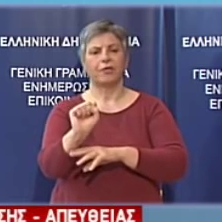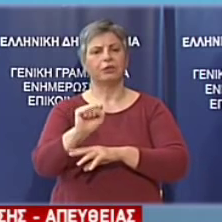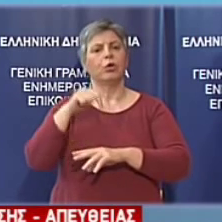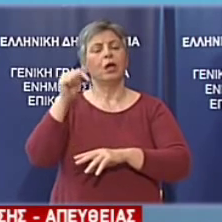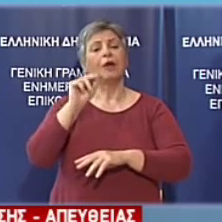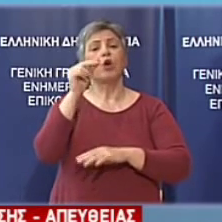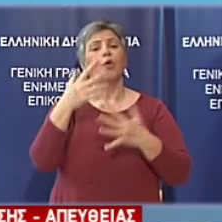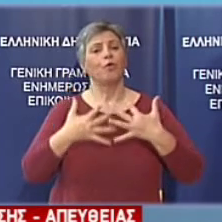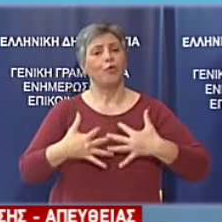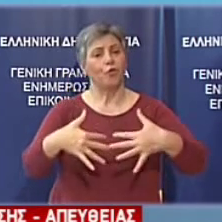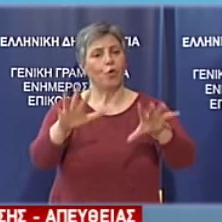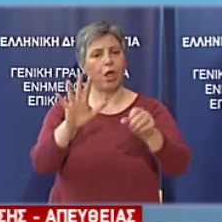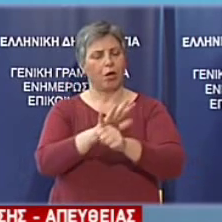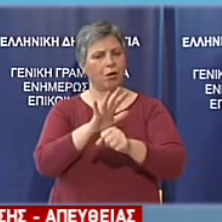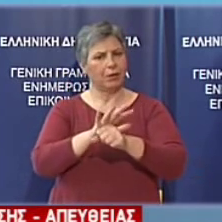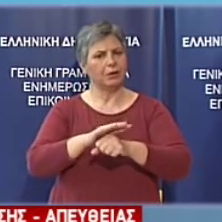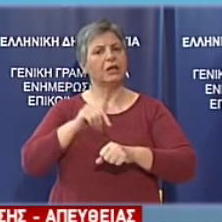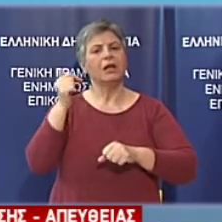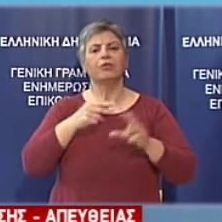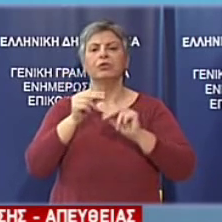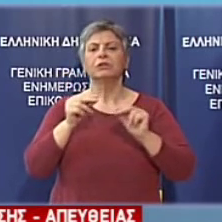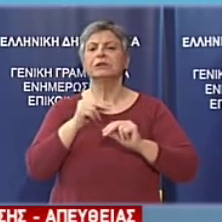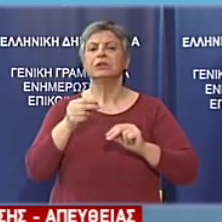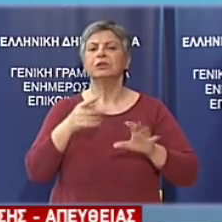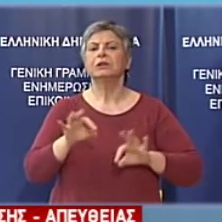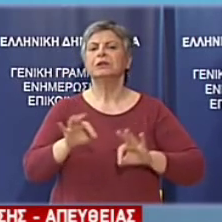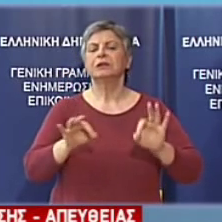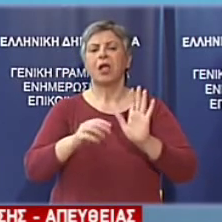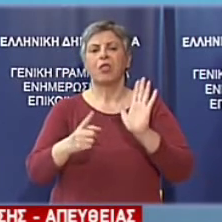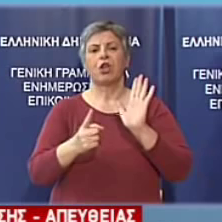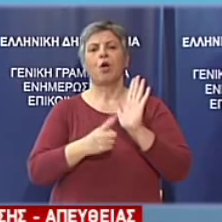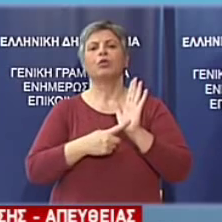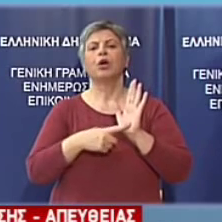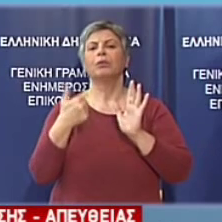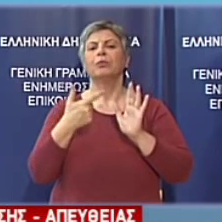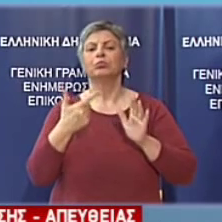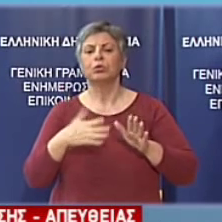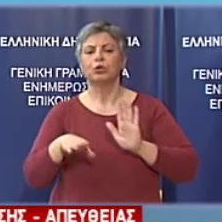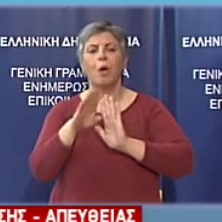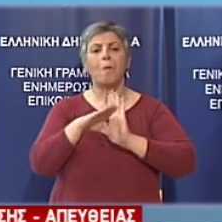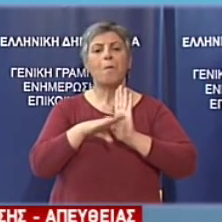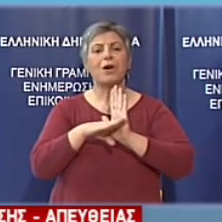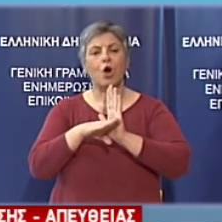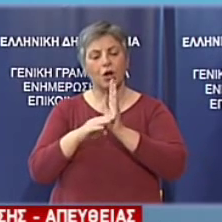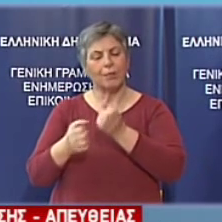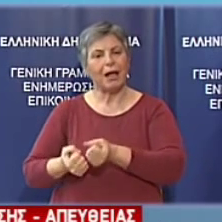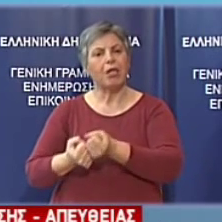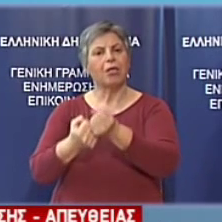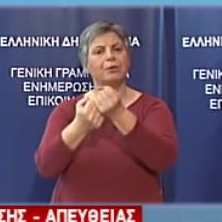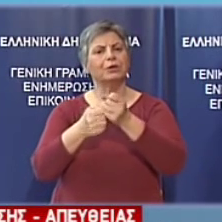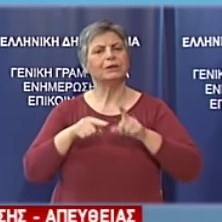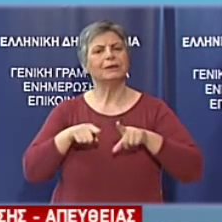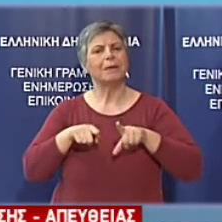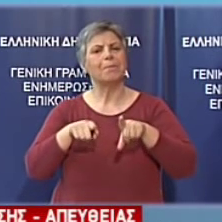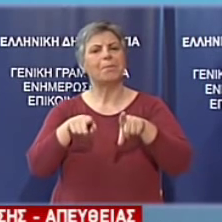τεθεί σε ψηφοφορία το νομοσχέδιο που υλοποιεί τα μέτρα κάποια μέτρα του παράλληλου προγράμματος. Το νομοσχέδιο αυτό